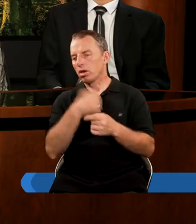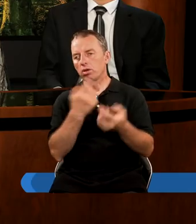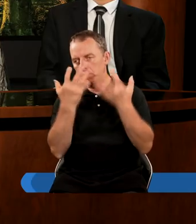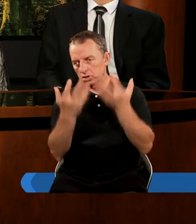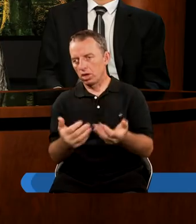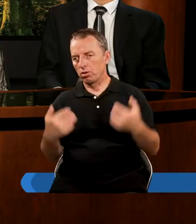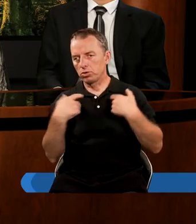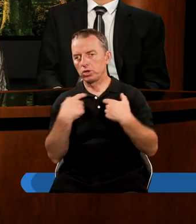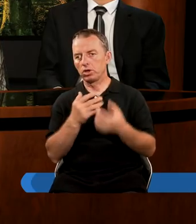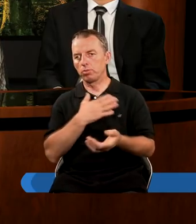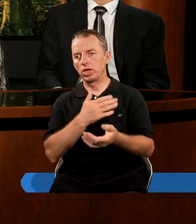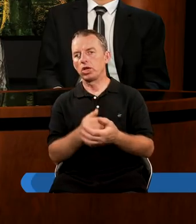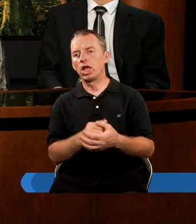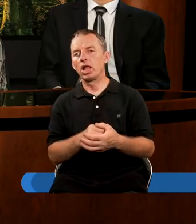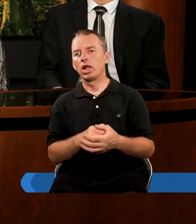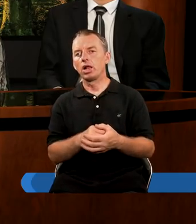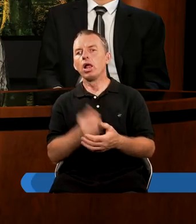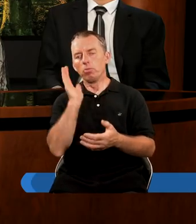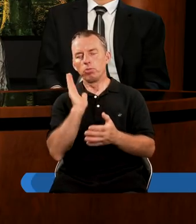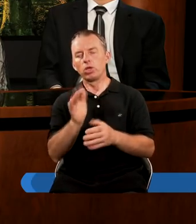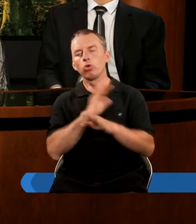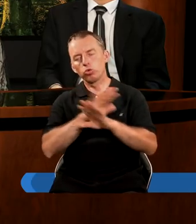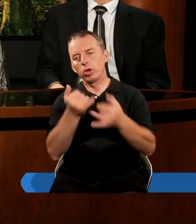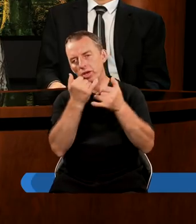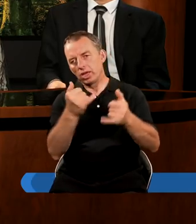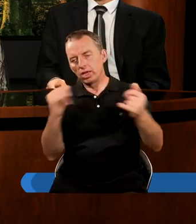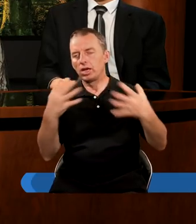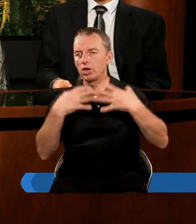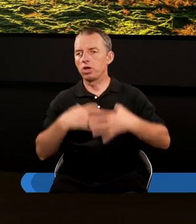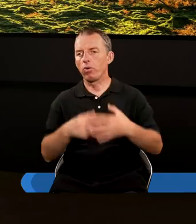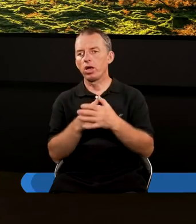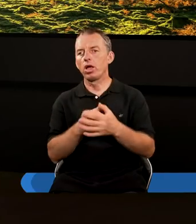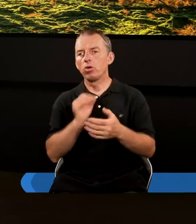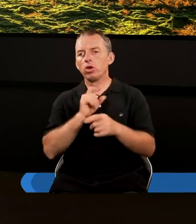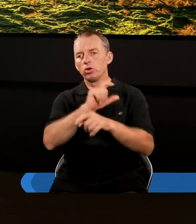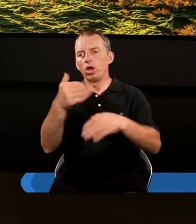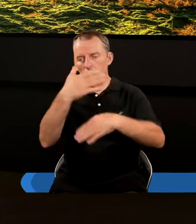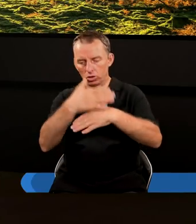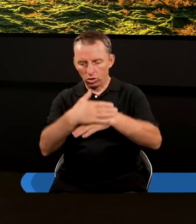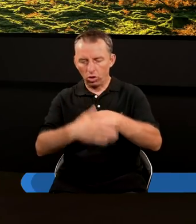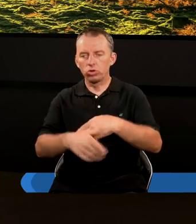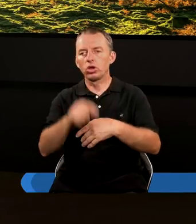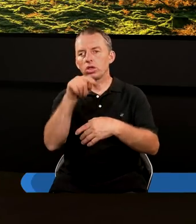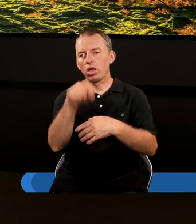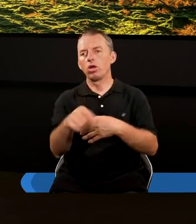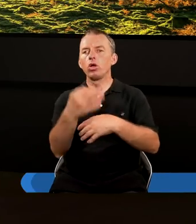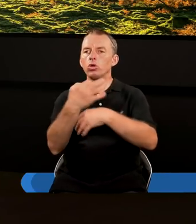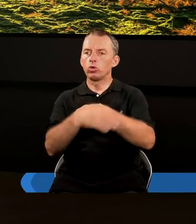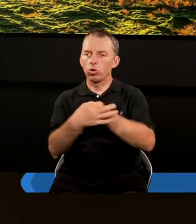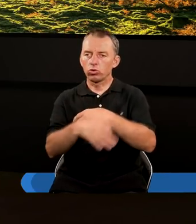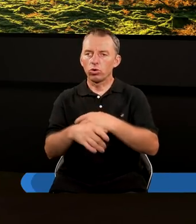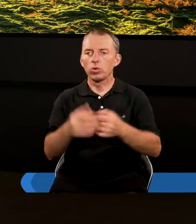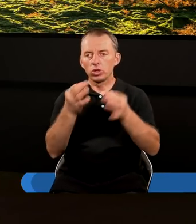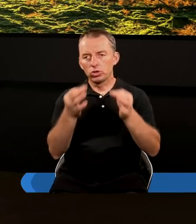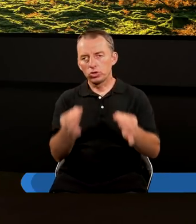byśmy chcieli w każdym razie. To będą zupełnie inne ciała. Moi drodzy, czas skończyć to studium